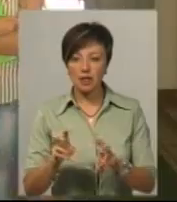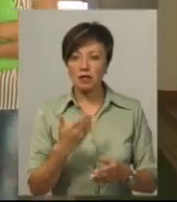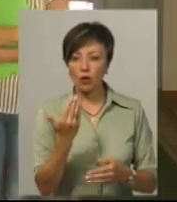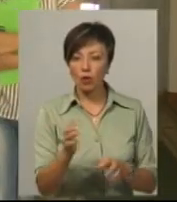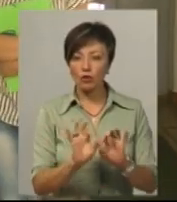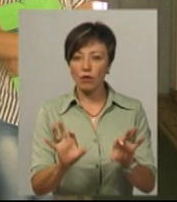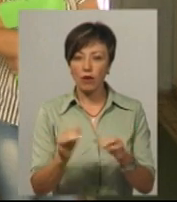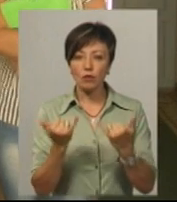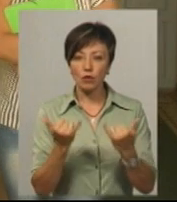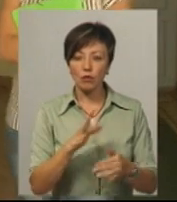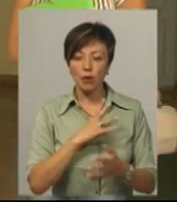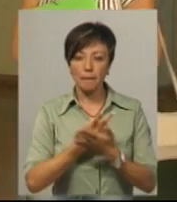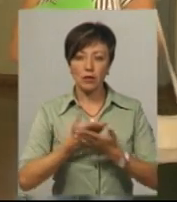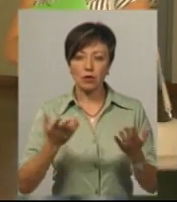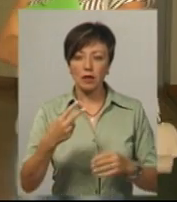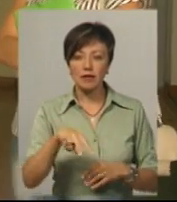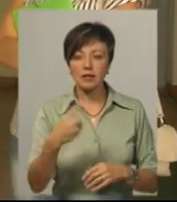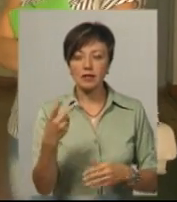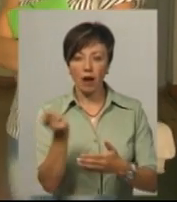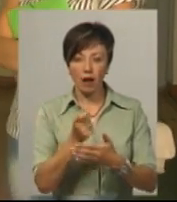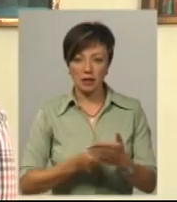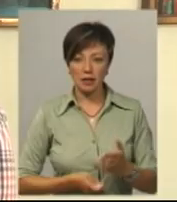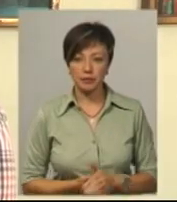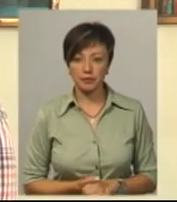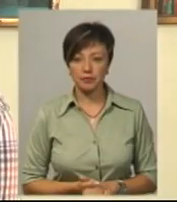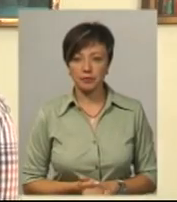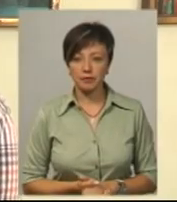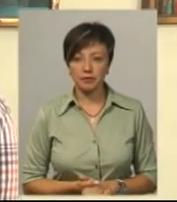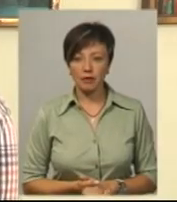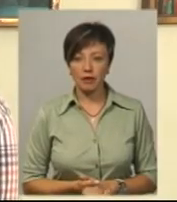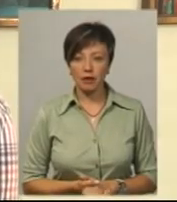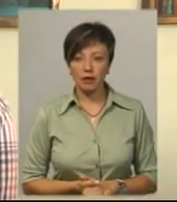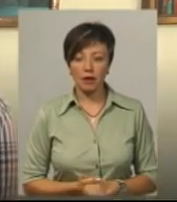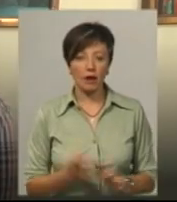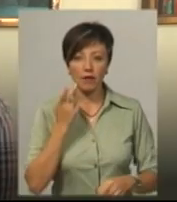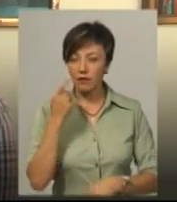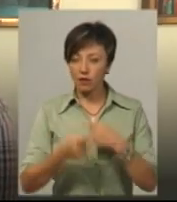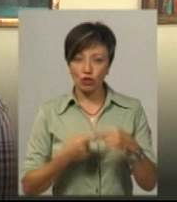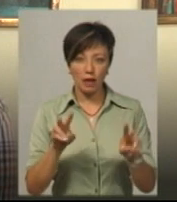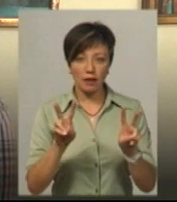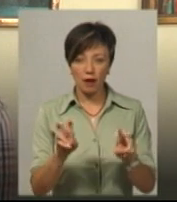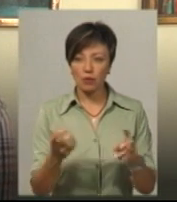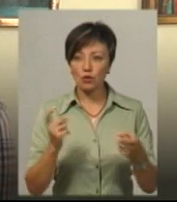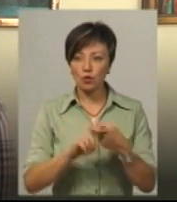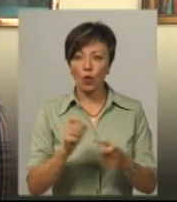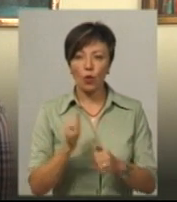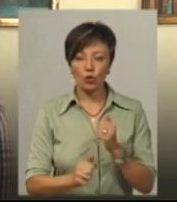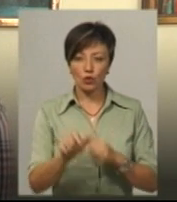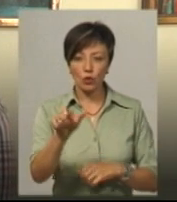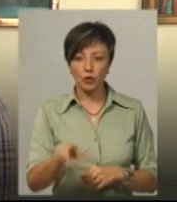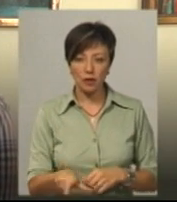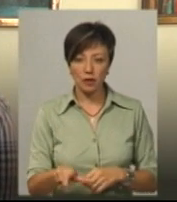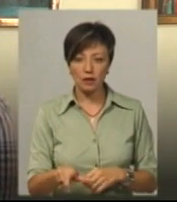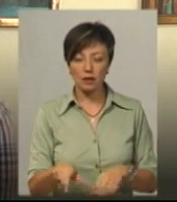його словами, сьогодні були презентовані 22 картини. Вічна тема, яка стосується кожної людини.